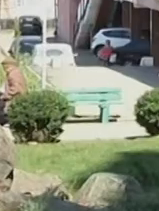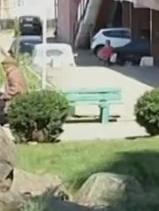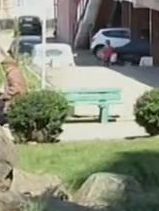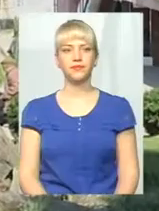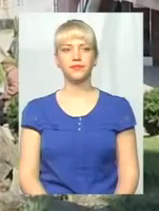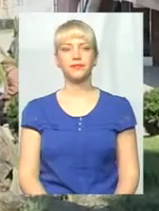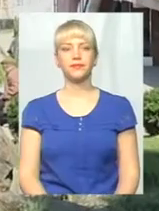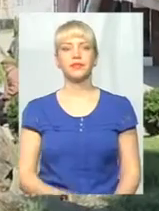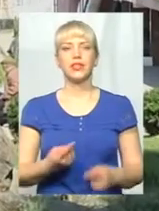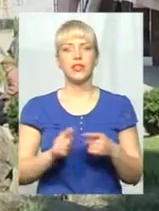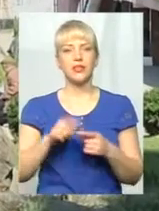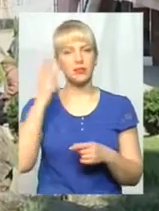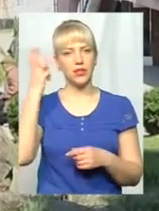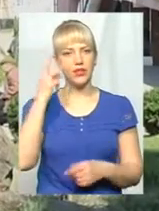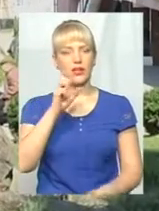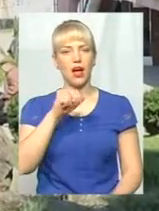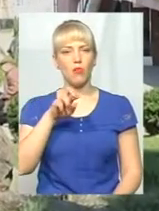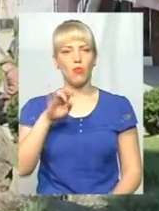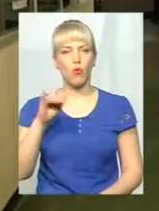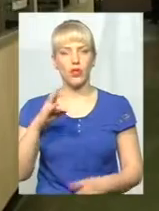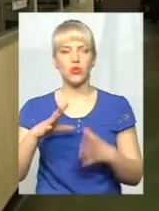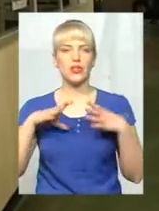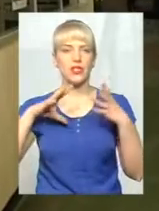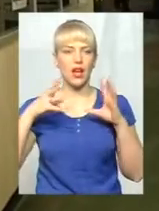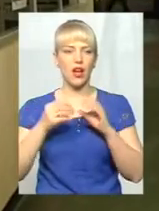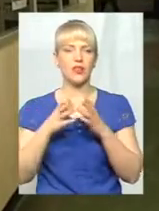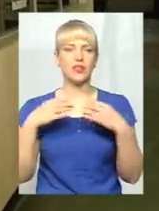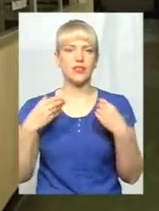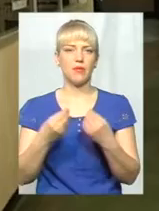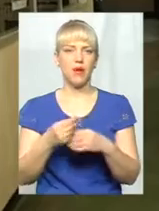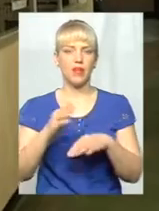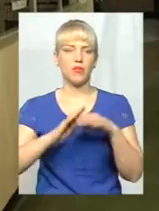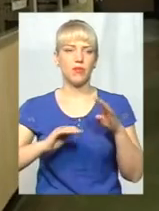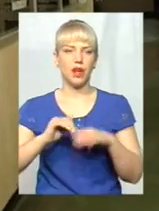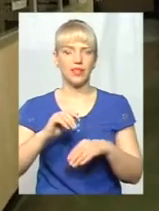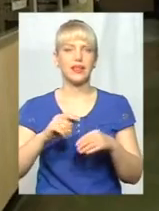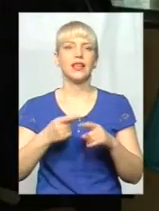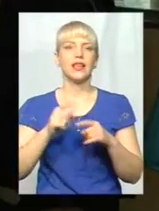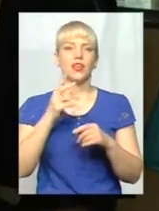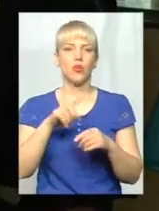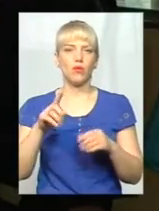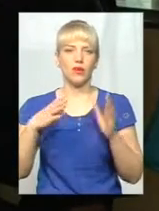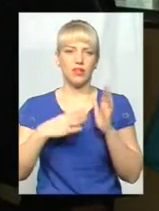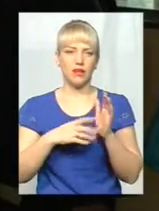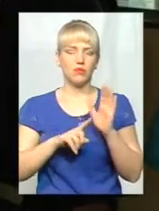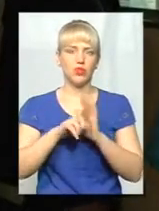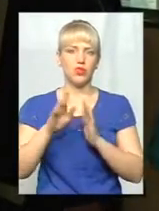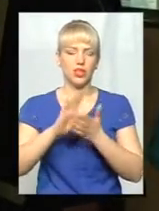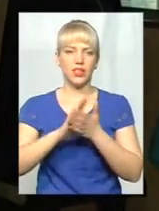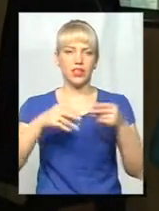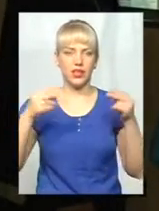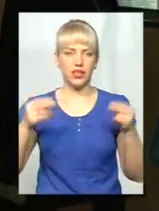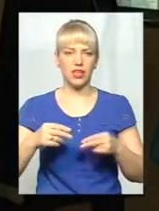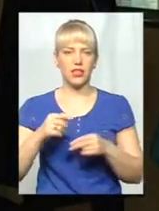Це Хмельницька амбулаторія загальної практики сімейної медицини номер 9. Тут розпочали підписання декларації минулого тижня. За цей час